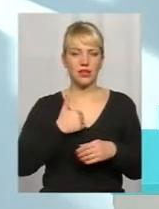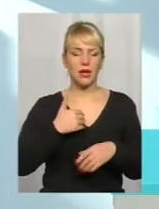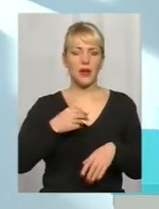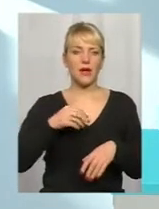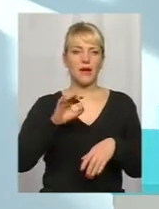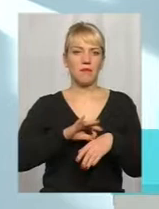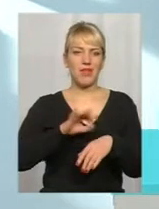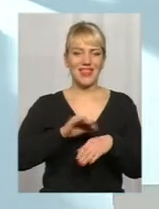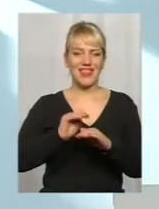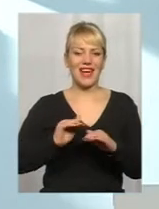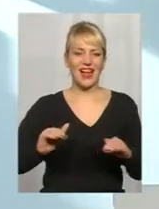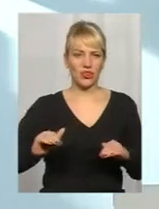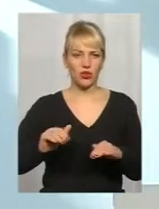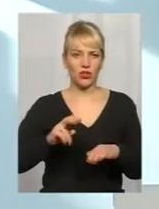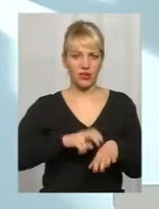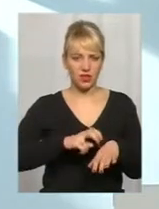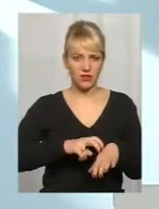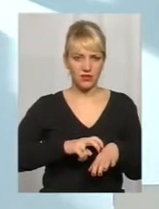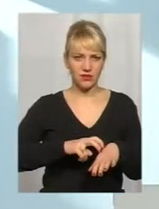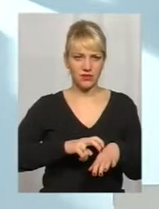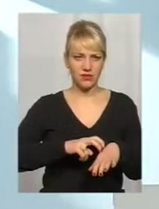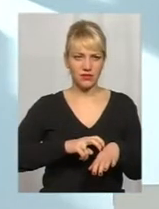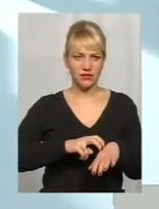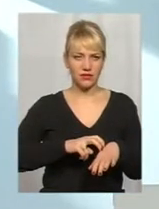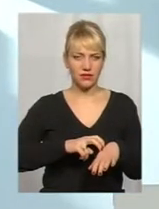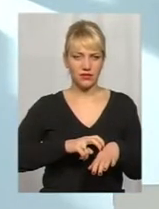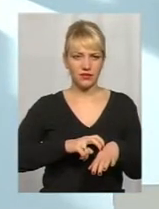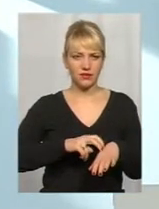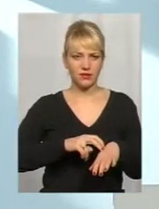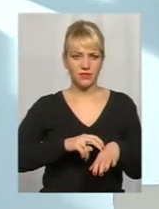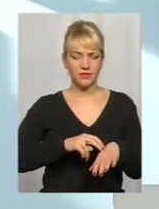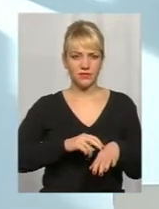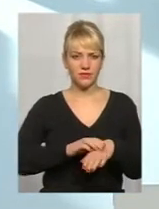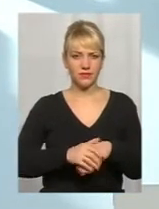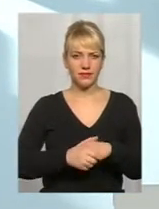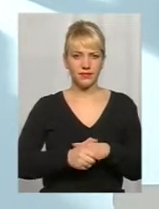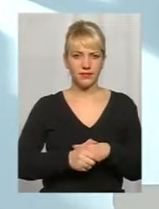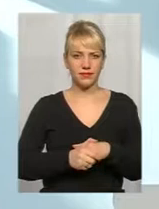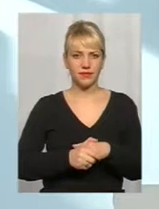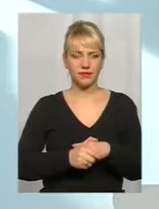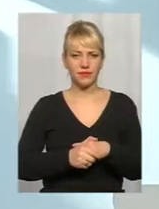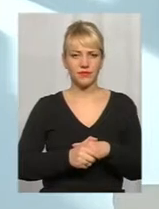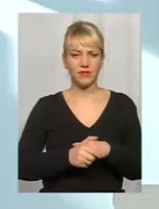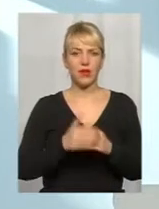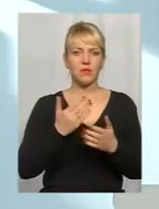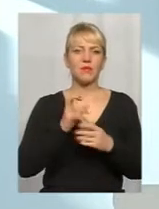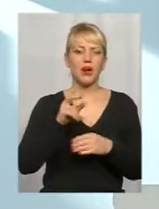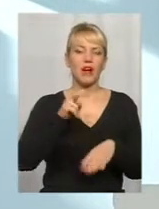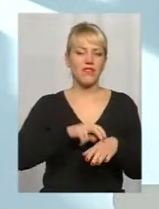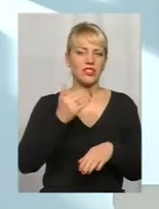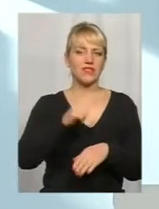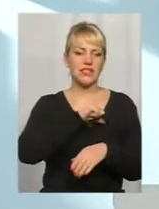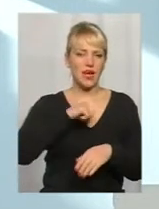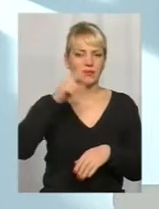ребенком, по-моему, считай, сейчас сам ребенок, и, значит, должны, значит, знать его хронические заболевания и так далее, там